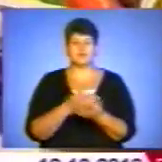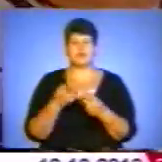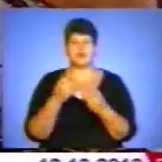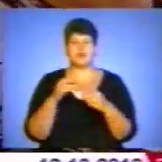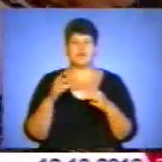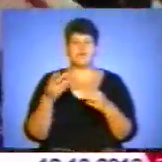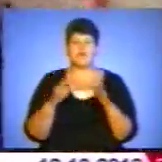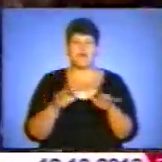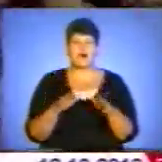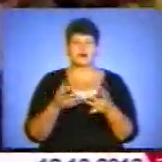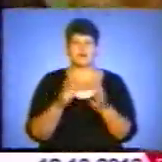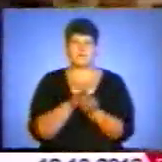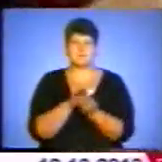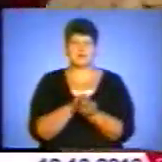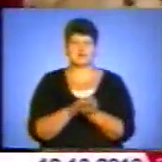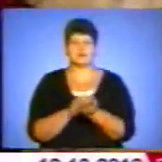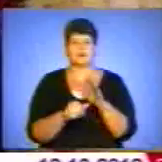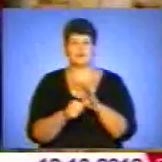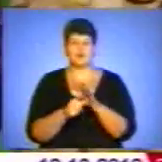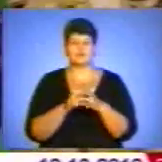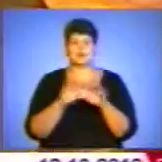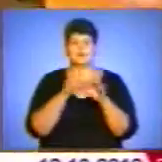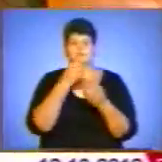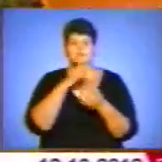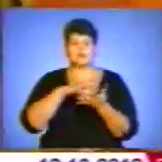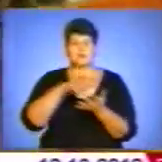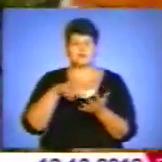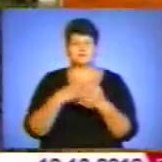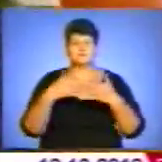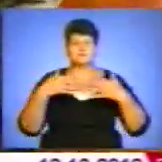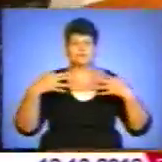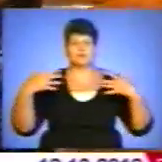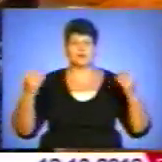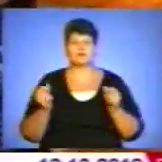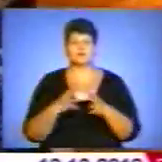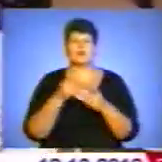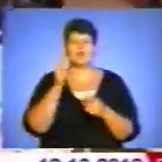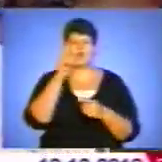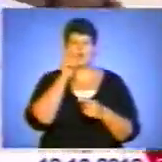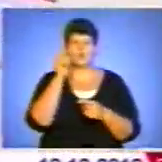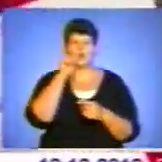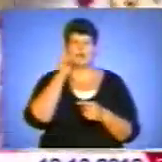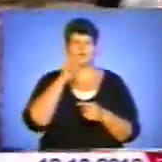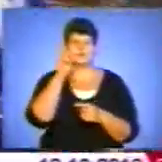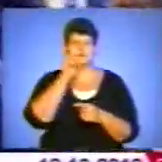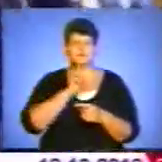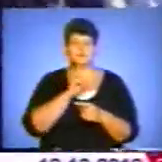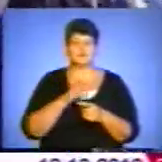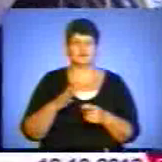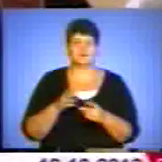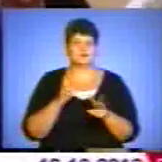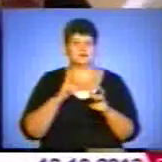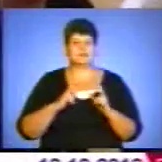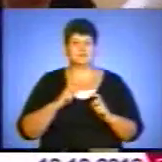м'ясом, огірочки, помідори, грибочки, тістечка на будь-який смак. Такому розмагають у українських смаколиків, позаздрів навіть би ресторан.